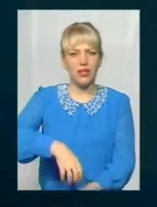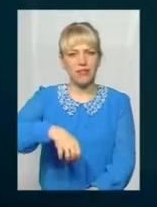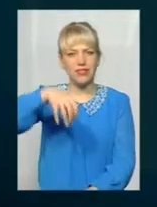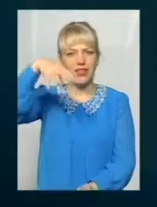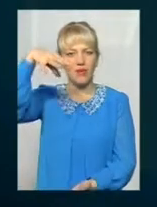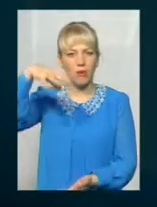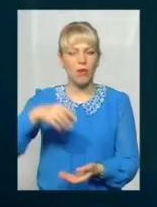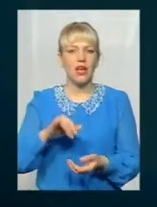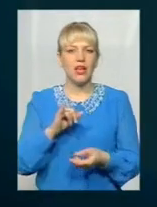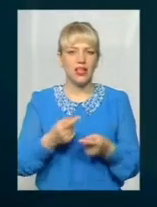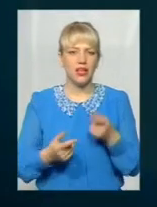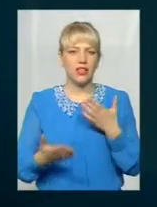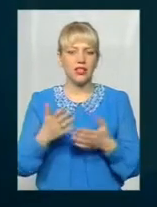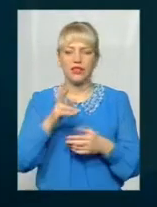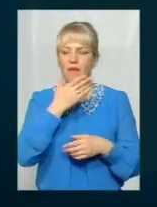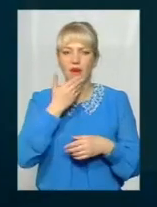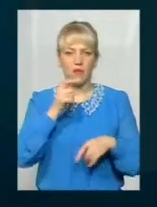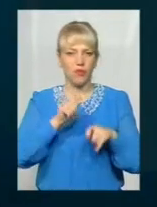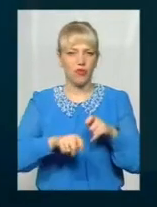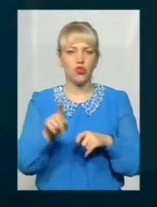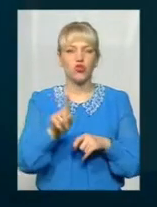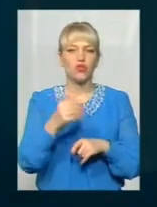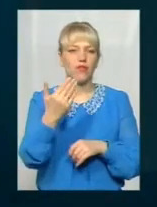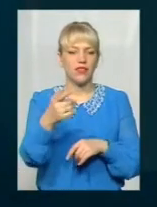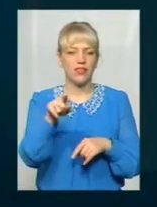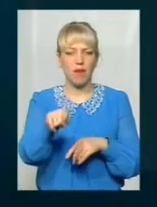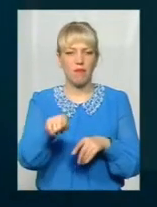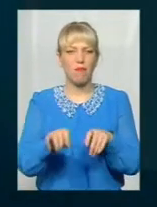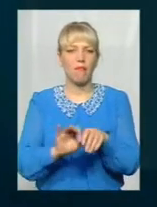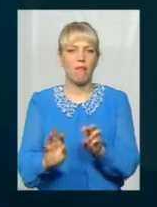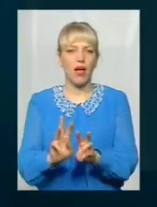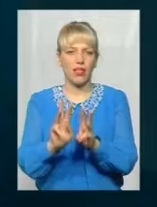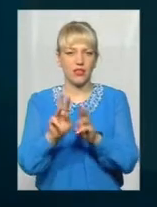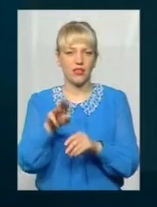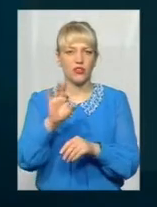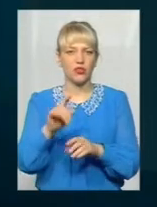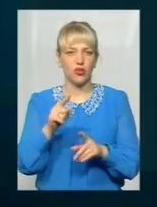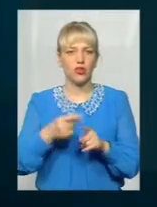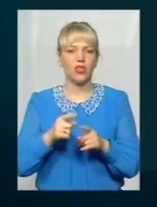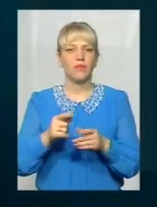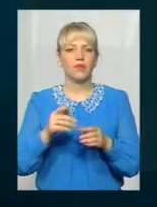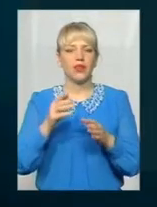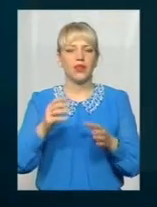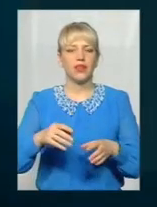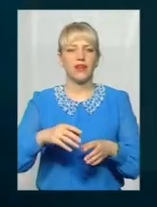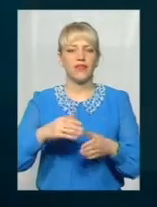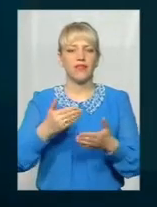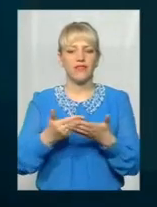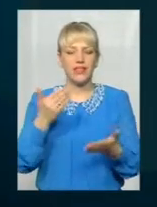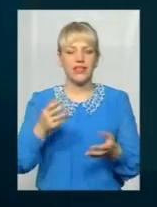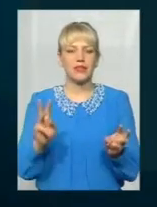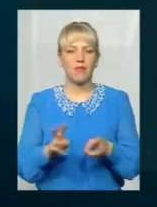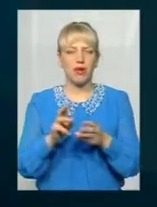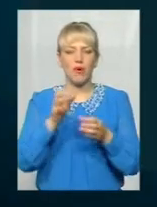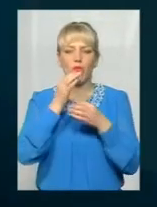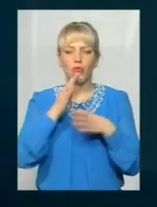перевіряє, що ви там палите, то, звичайно, що вітати спалення будь-якого сміття ми